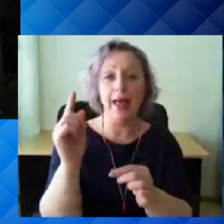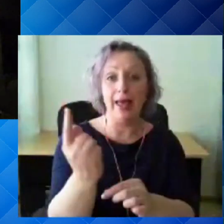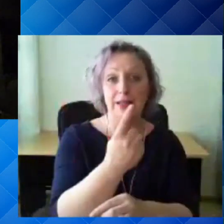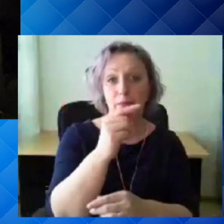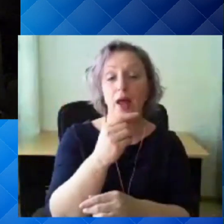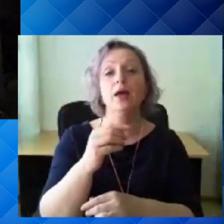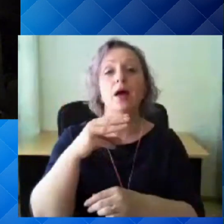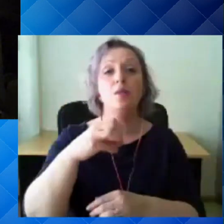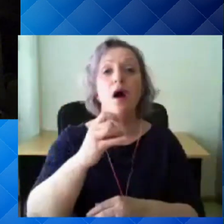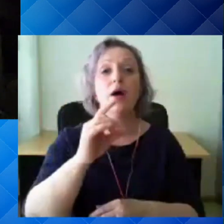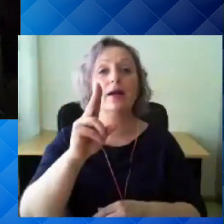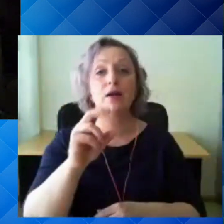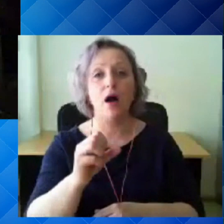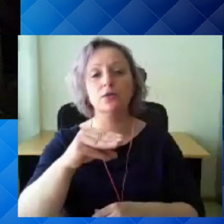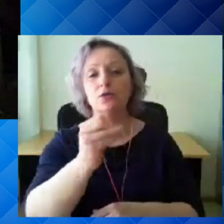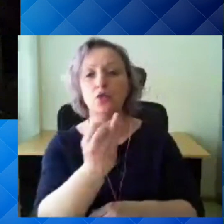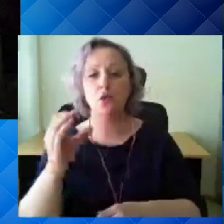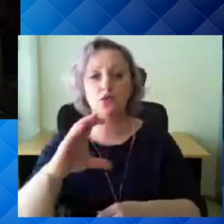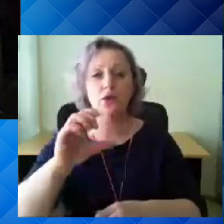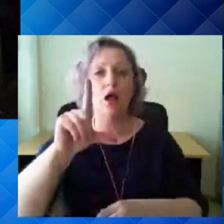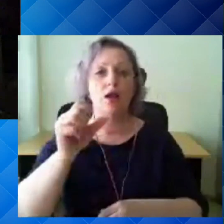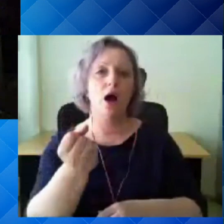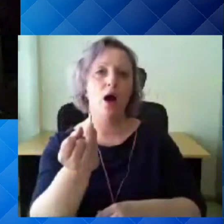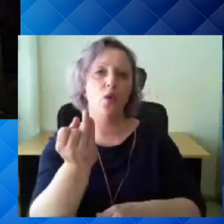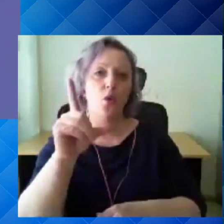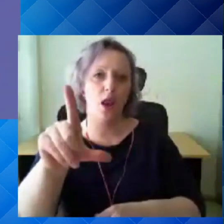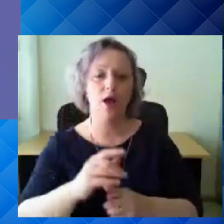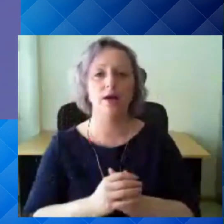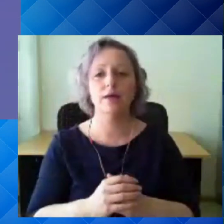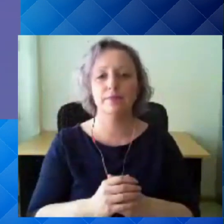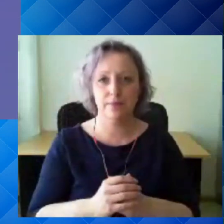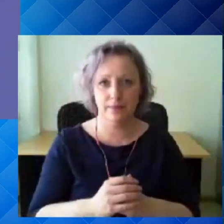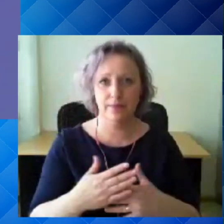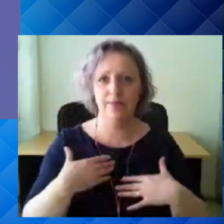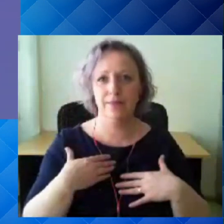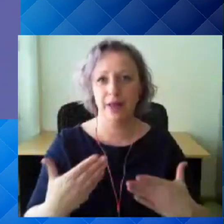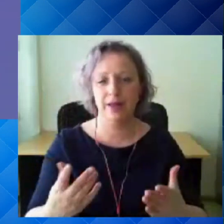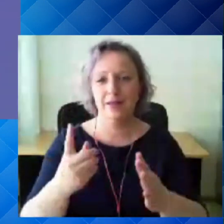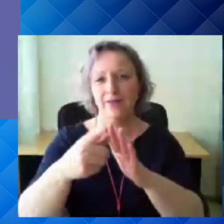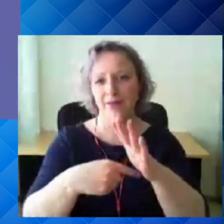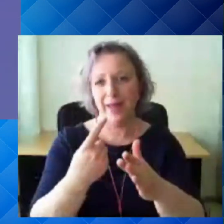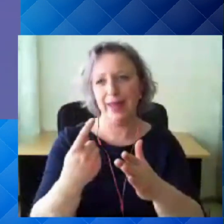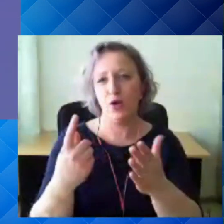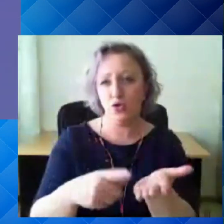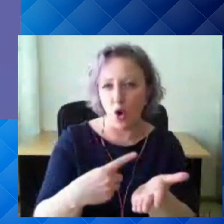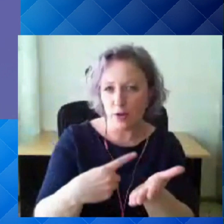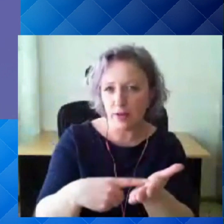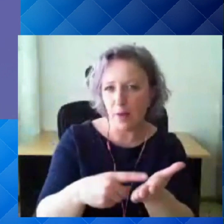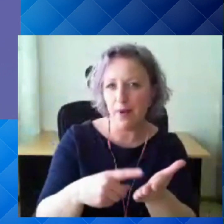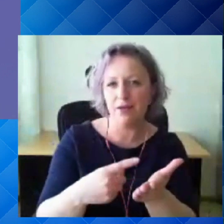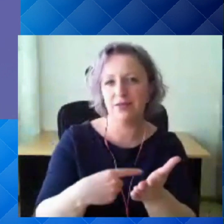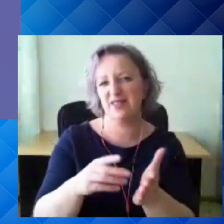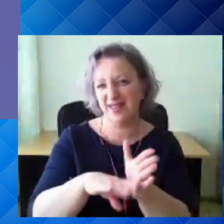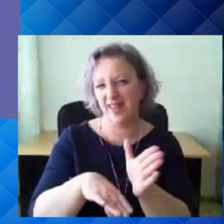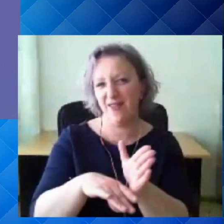meil Maarika Tuus laul, Maarika Palun. Ja ette muidugi veel kordamast neid elementaarsid tõdesid.